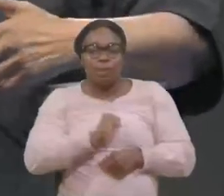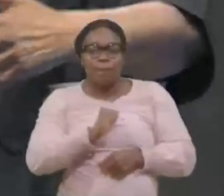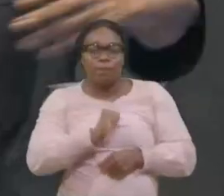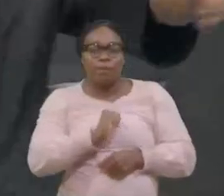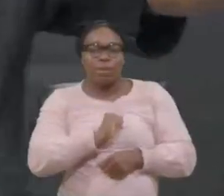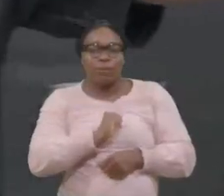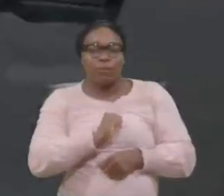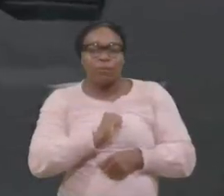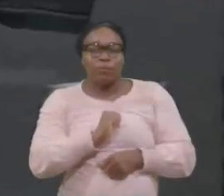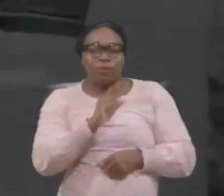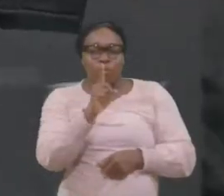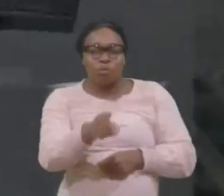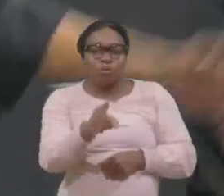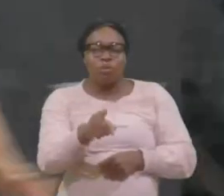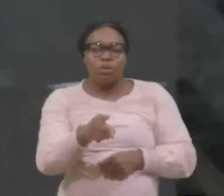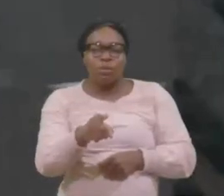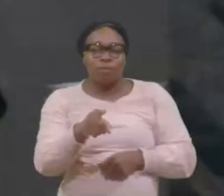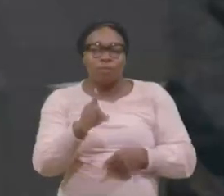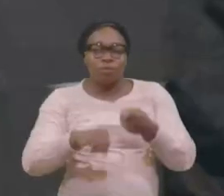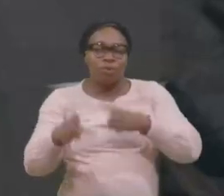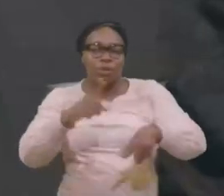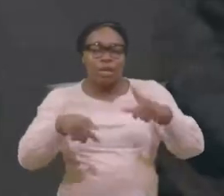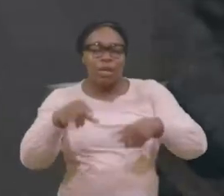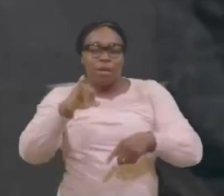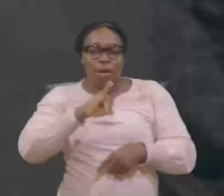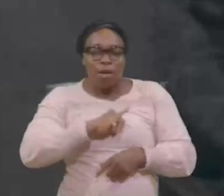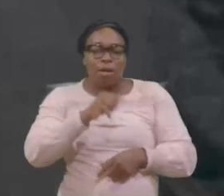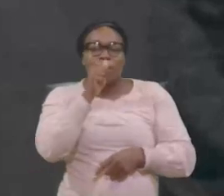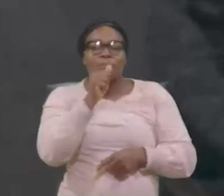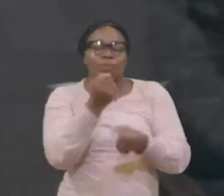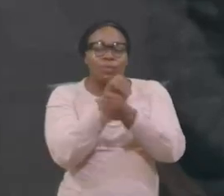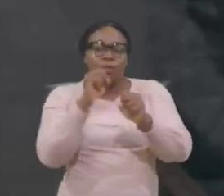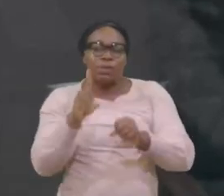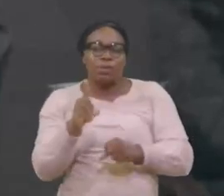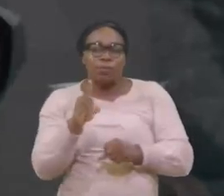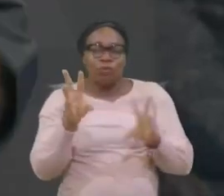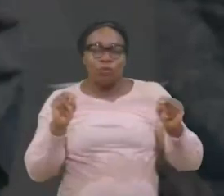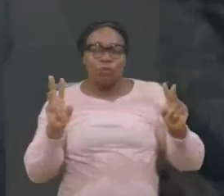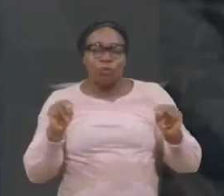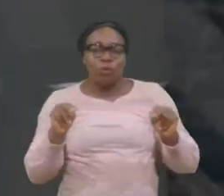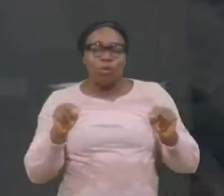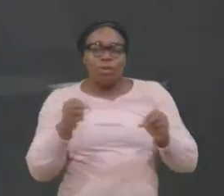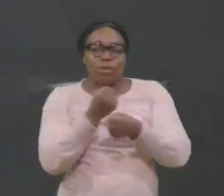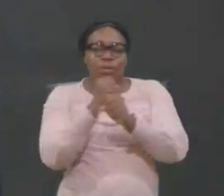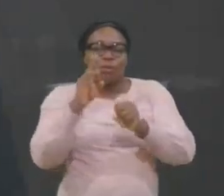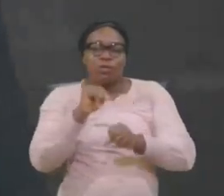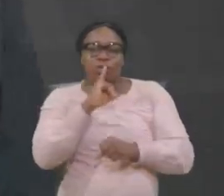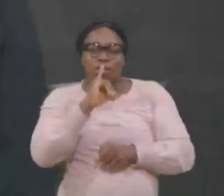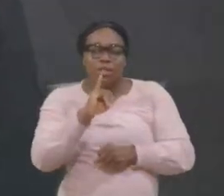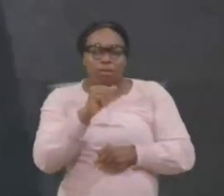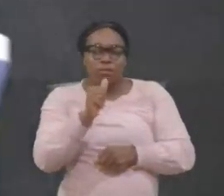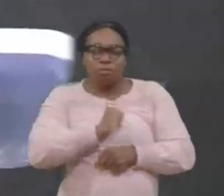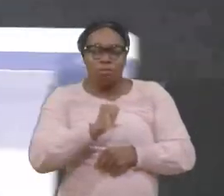c'est pas que nous sommes sauvés le salut est personnel la repentance